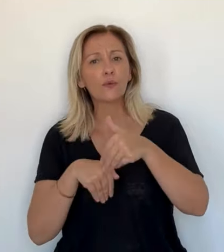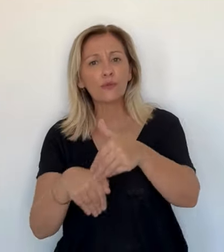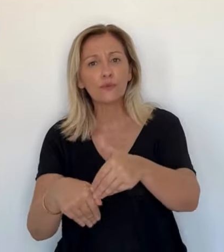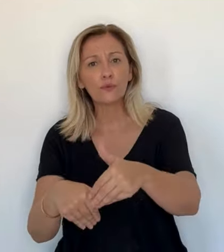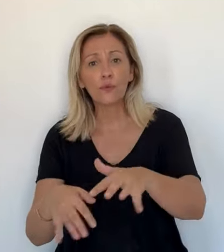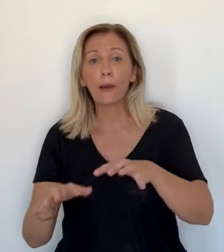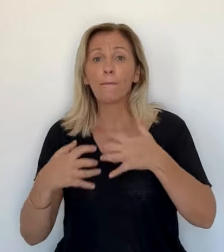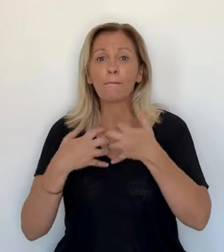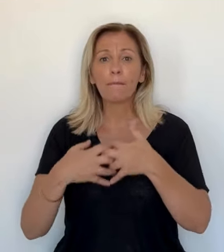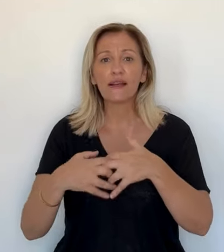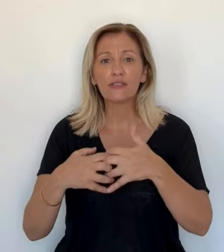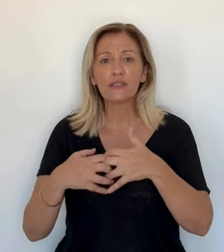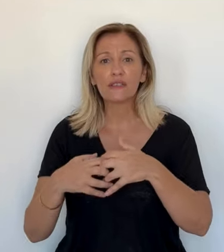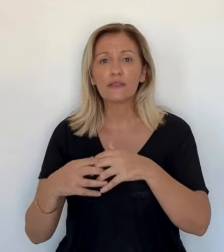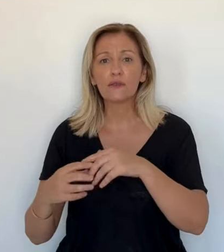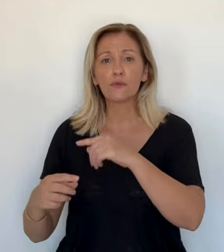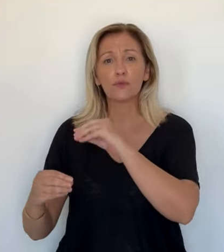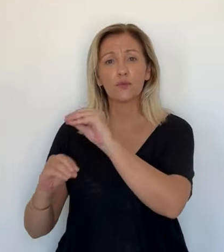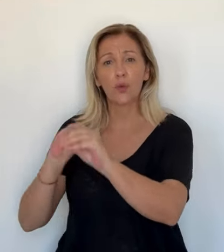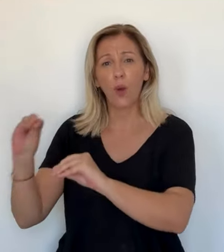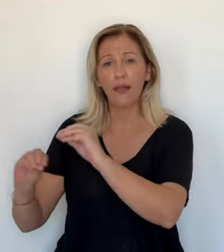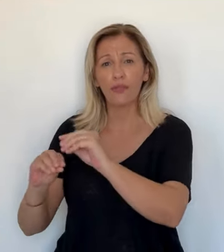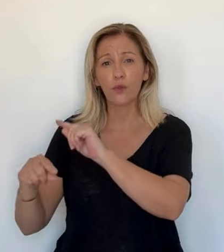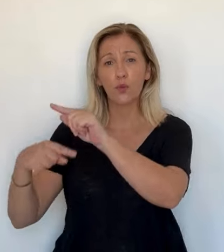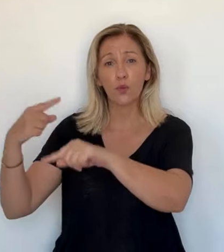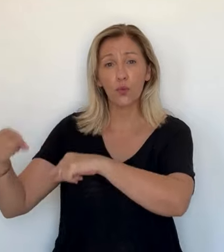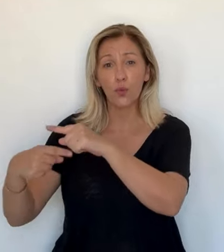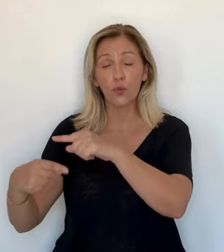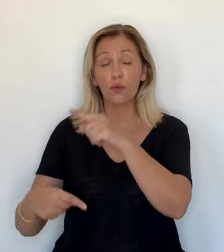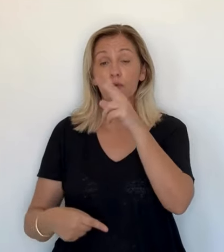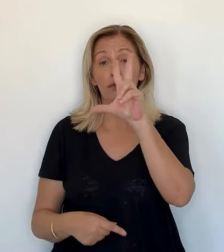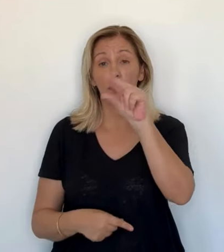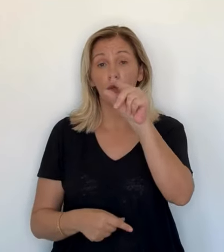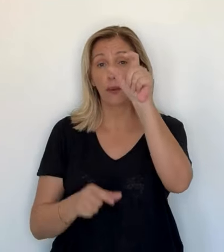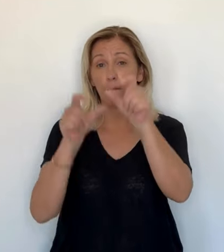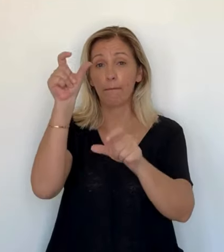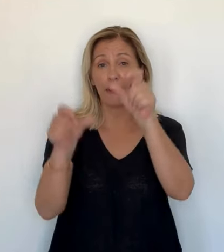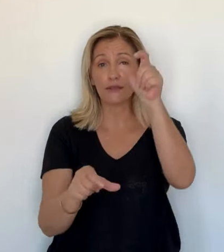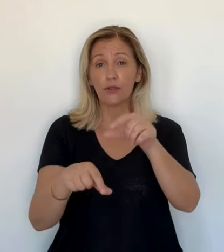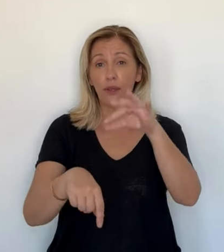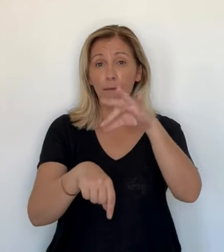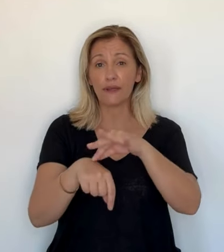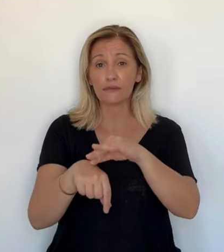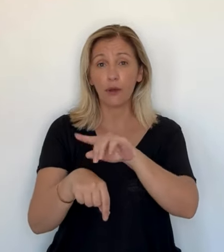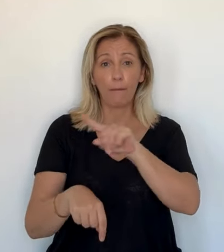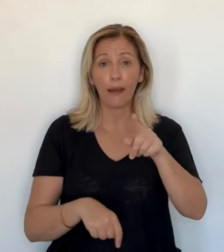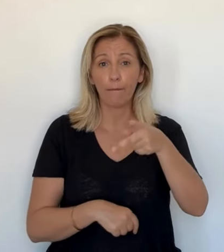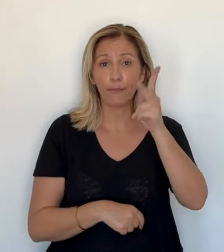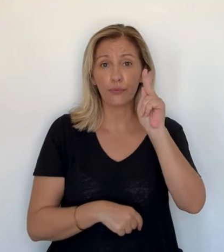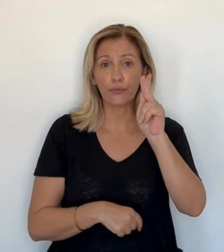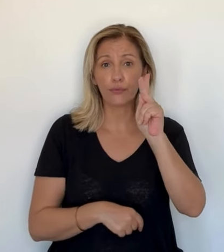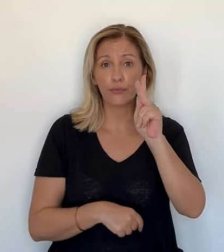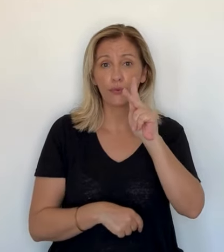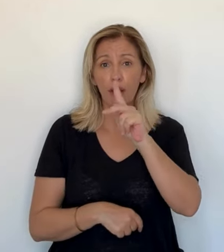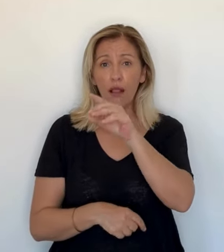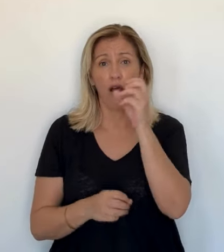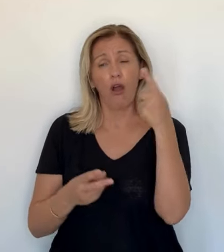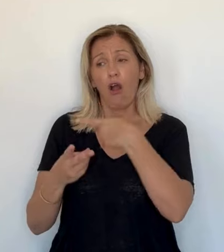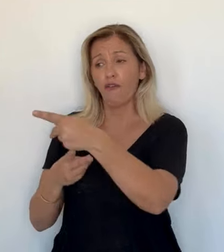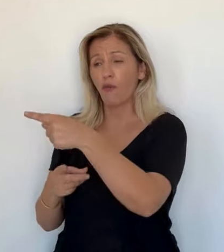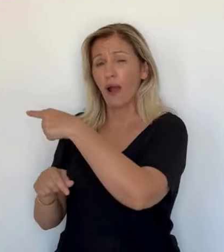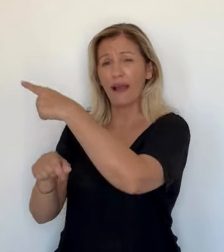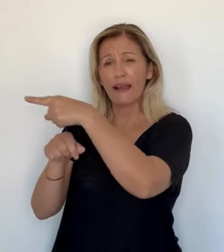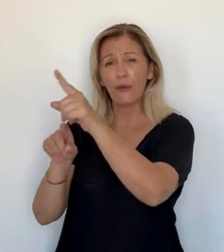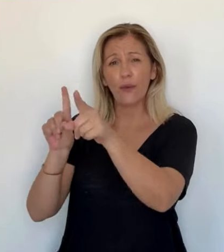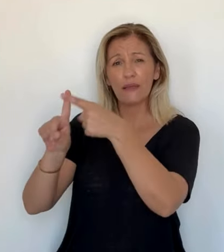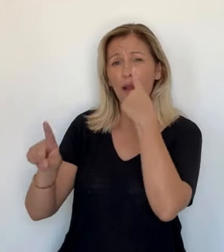a eu l'aval de l'autorité de sûreté nucléaire. La machine, l'accélérateur, tourne, mais pour un maximum de 30